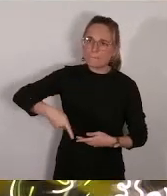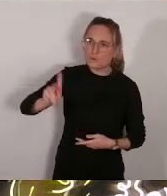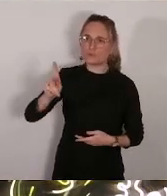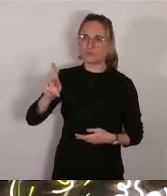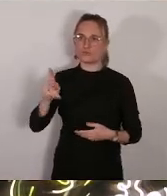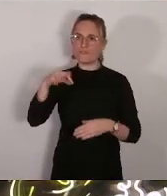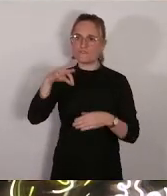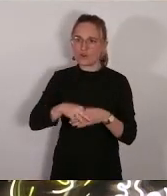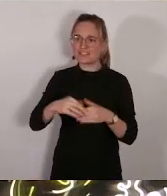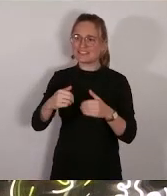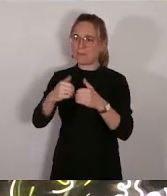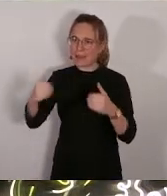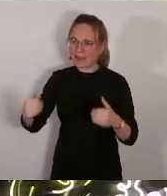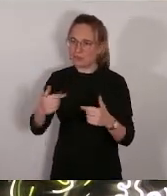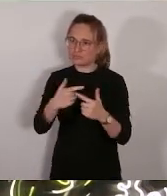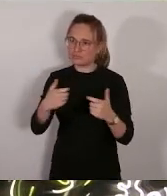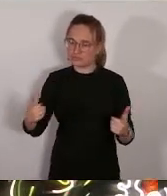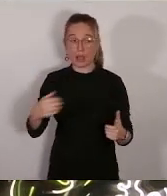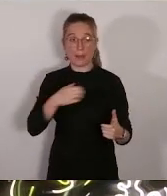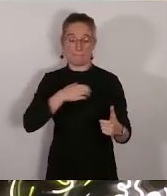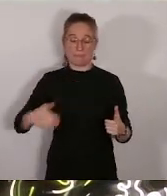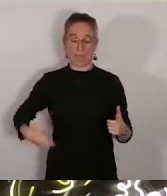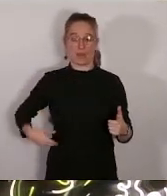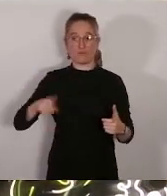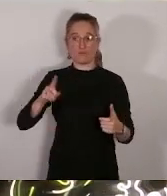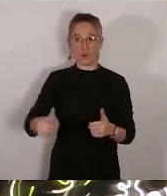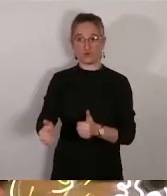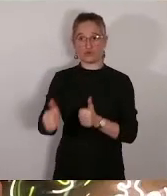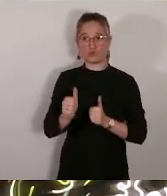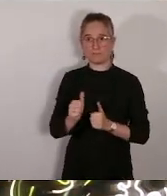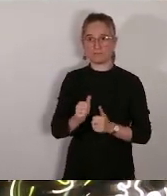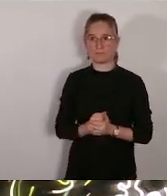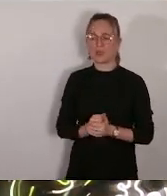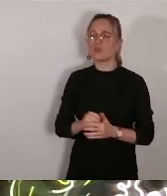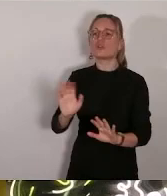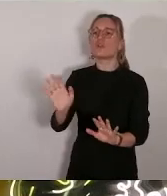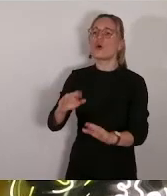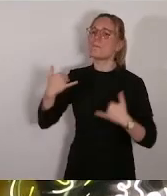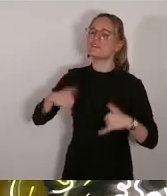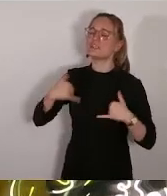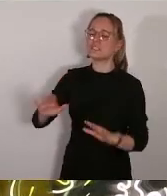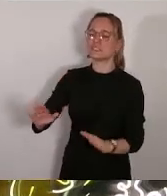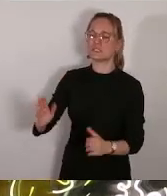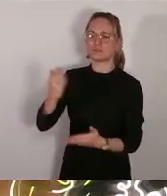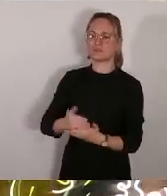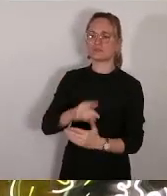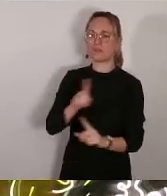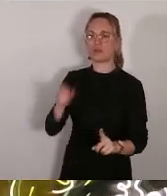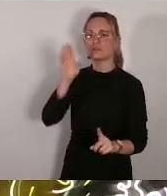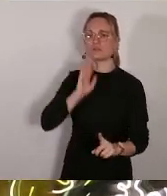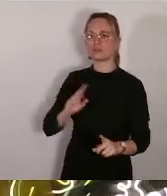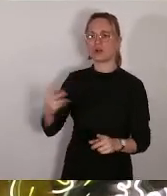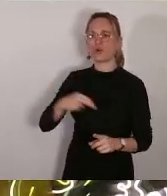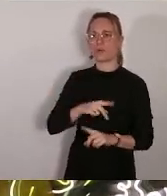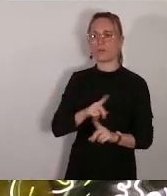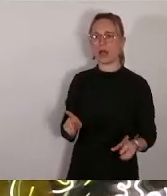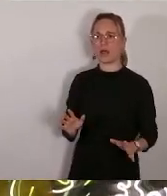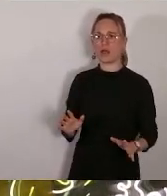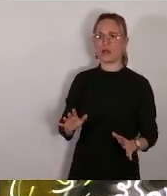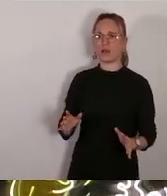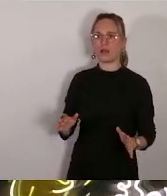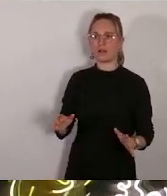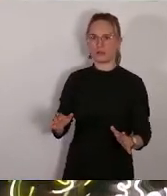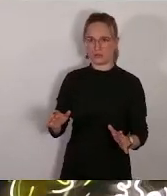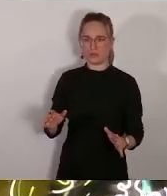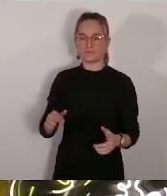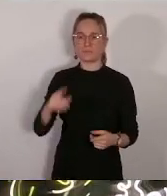faire droit. Il n'a pas objet commun entre un hôpital... Madame Pardy, c'est pas vous qui faites les rappels au règlement